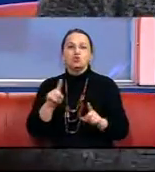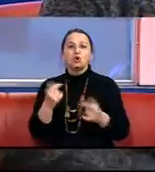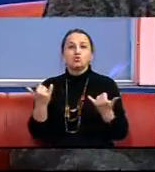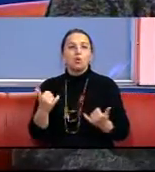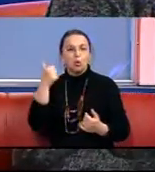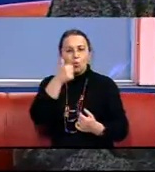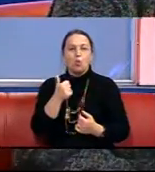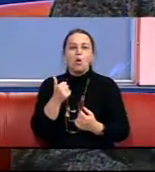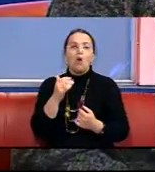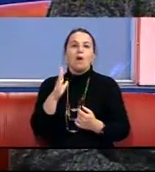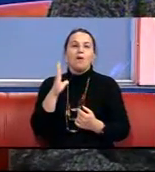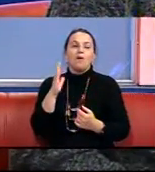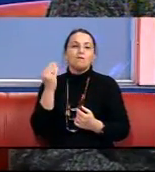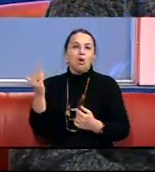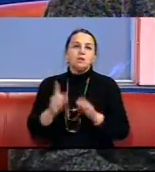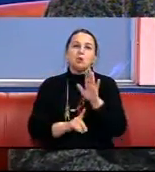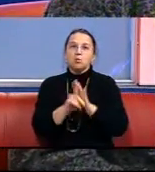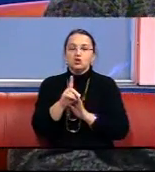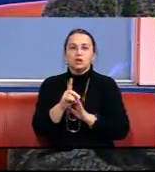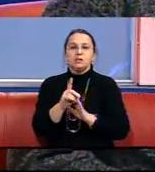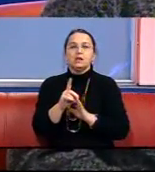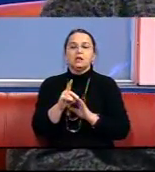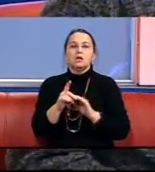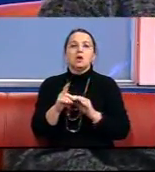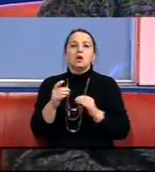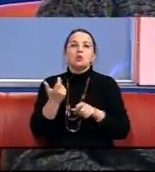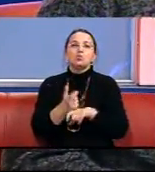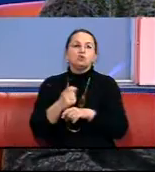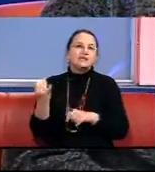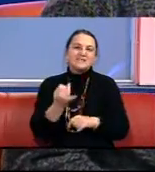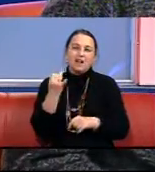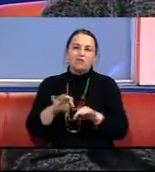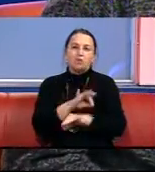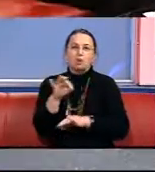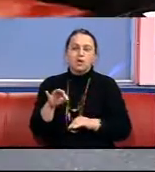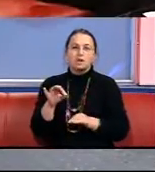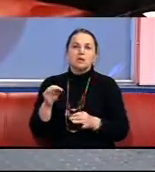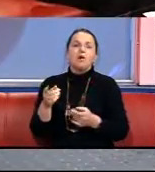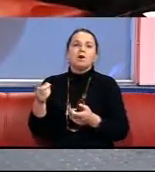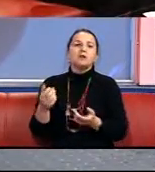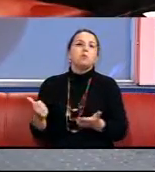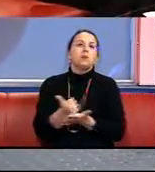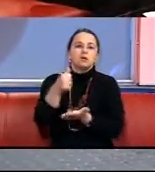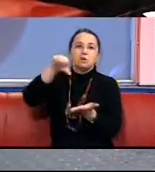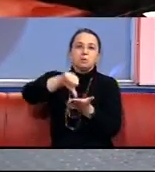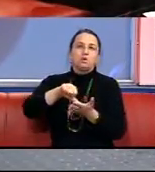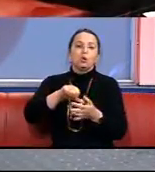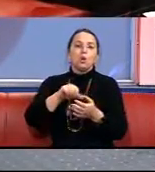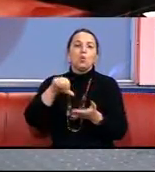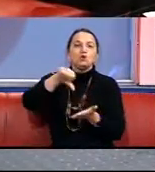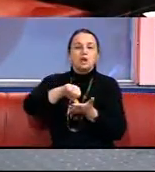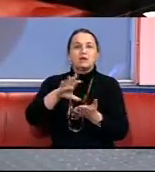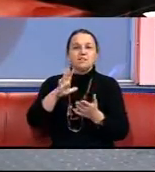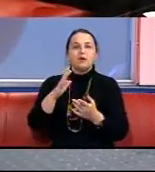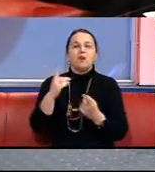розпочали дуже цікавий проєкт Вони брали участь у Слобожанському ярмарку, у великому Слобожанському ярмарку, який проходив